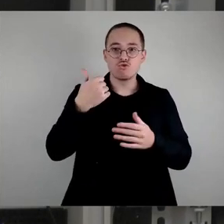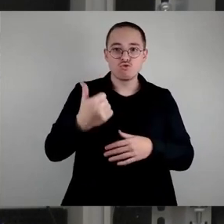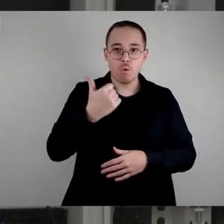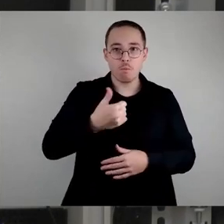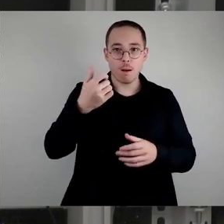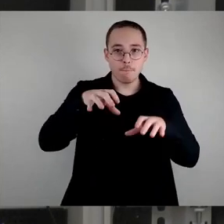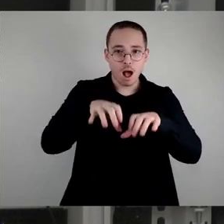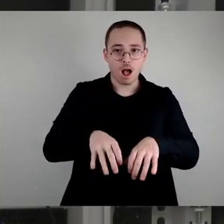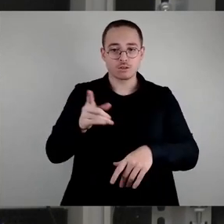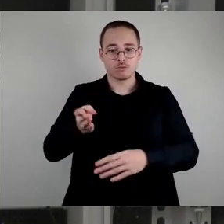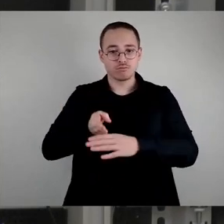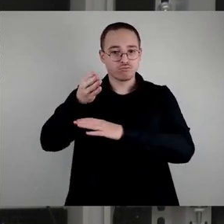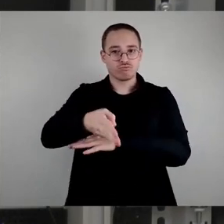Fisch.